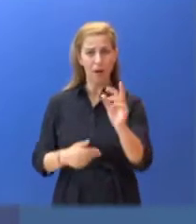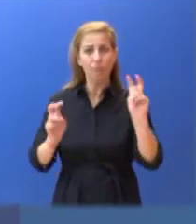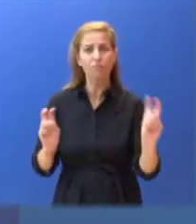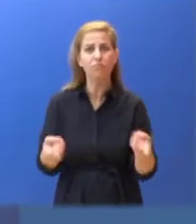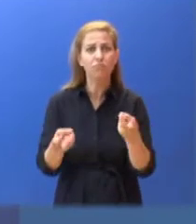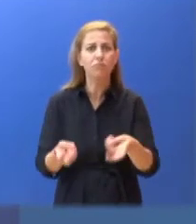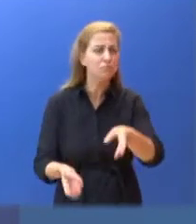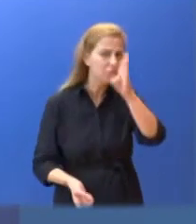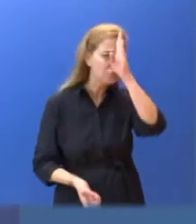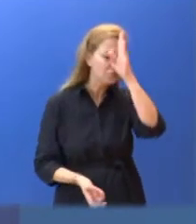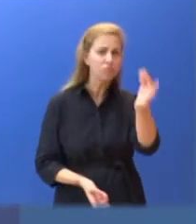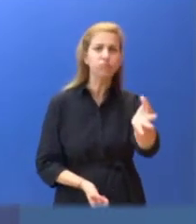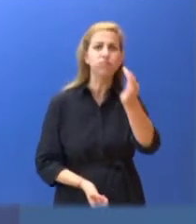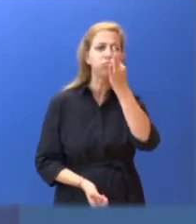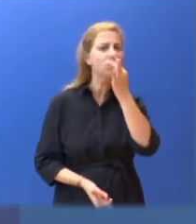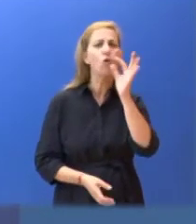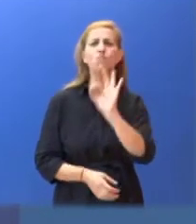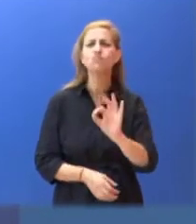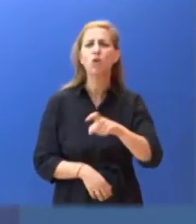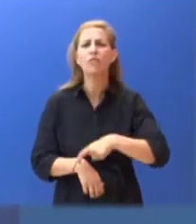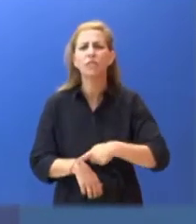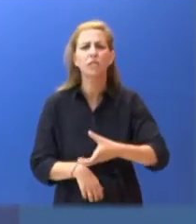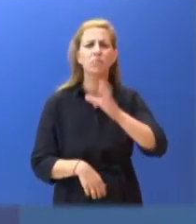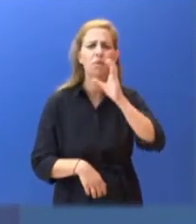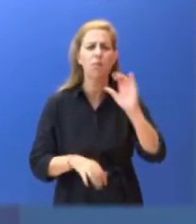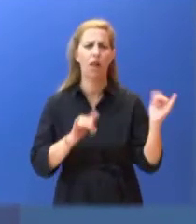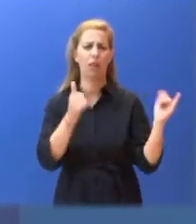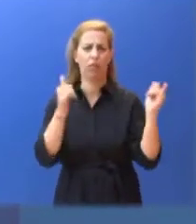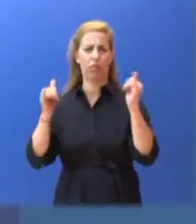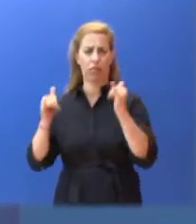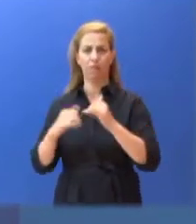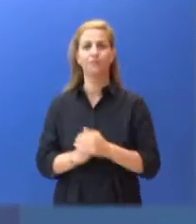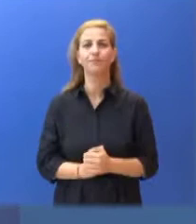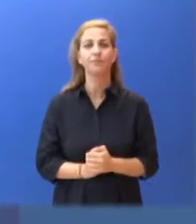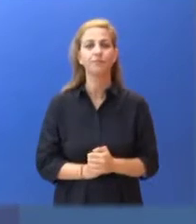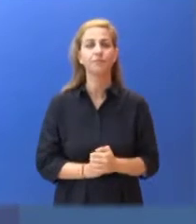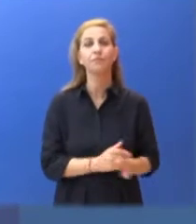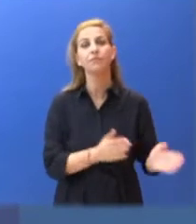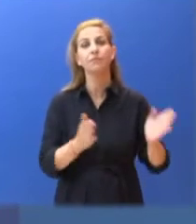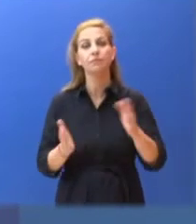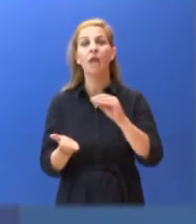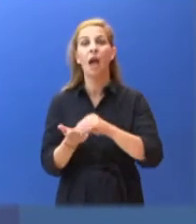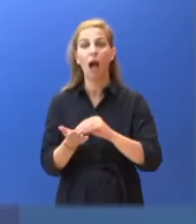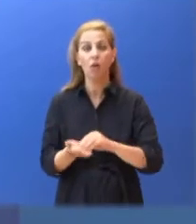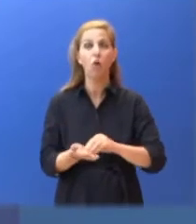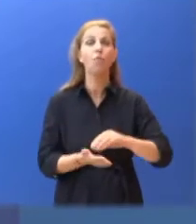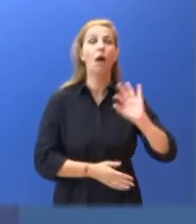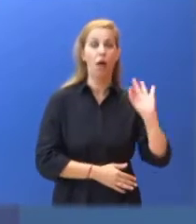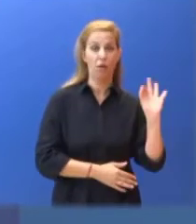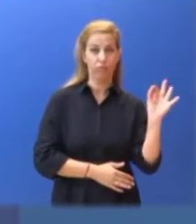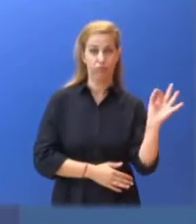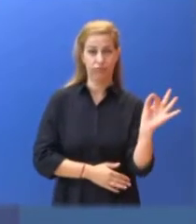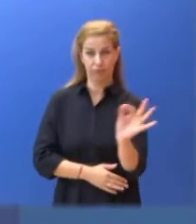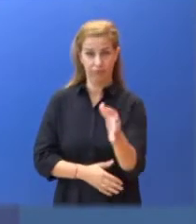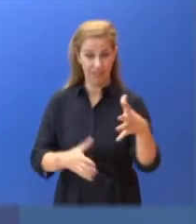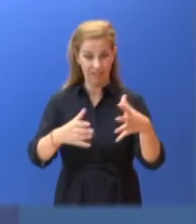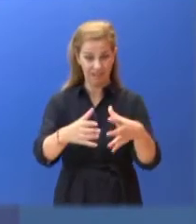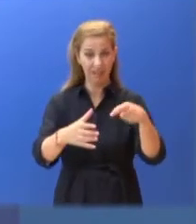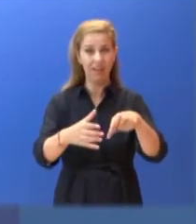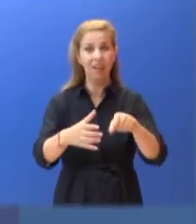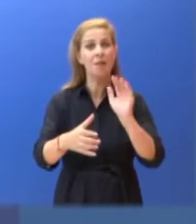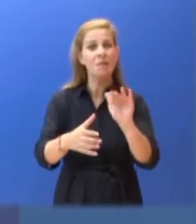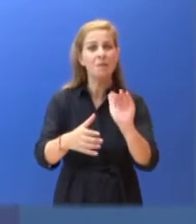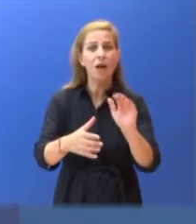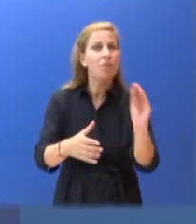χώρους διασκέδασης. Υψηλό είναι και το ποσοστό των και καταδιαγραμμένων κρουσμάτων που αναφέρουν σαν πιθανή πηγή έκθεσης